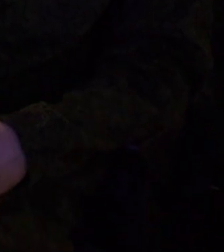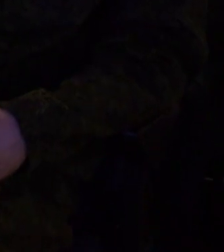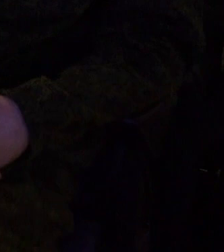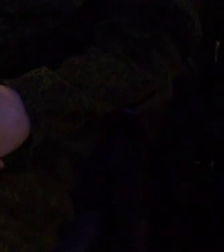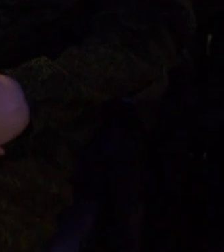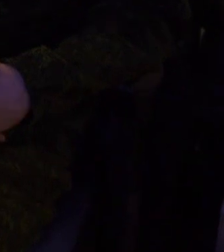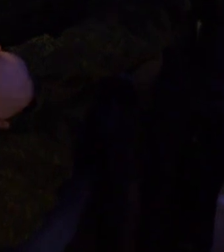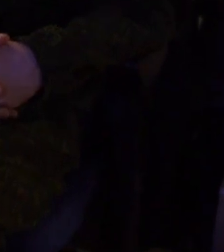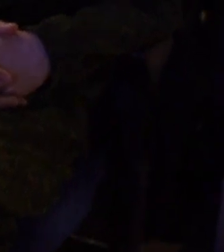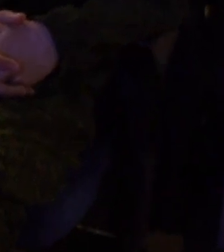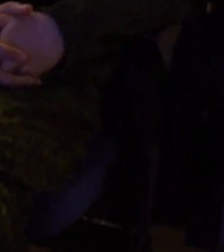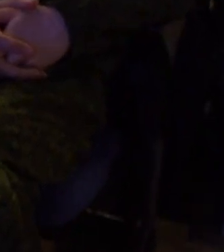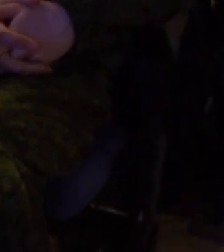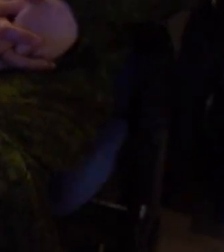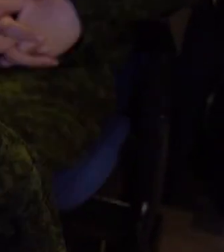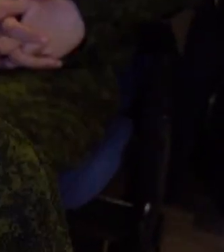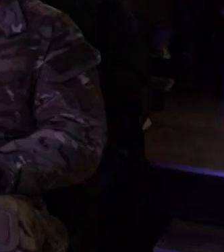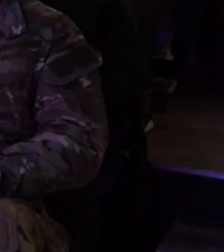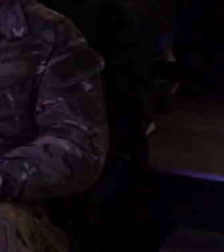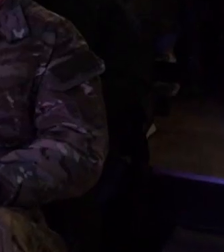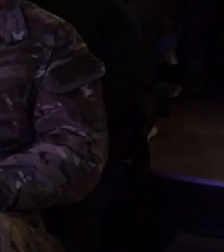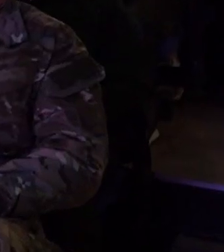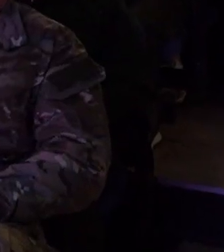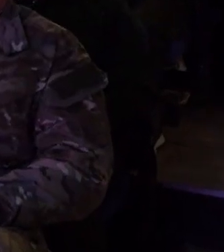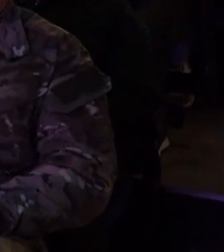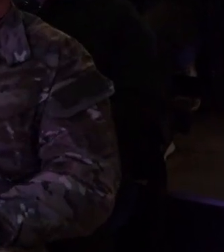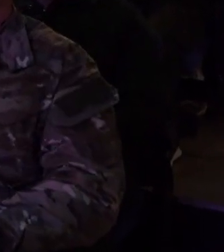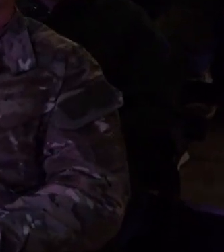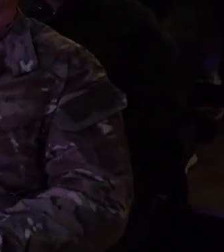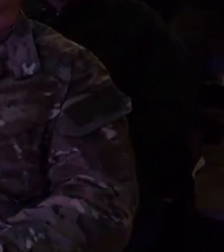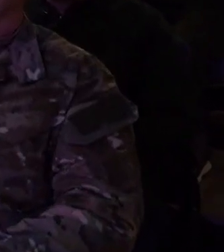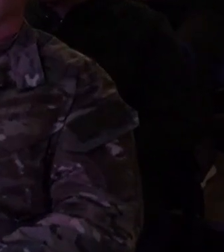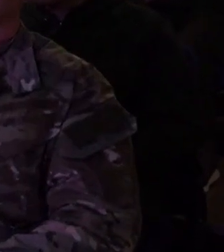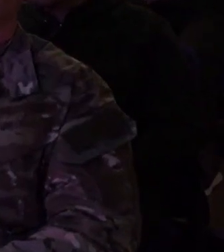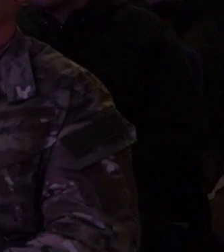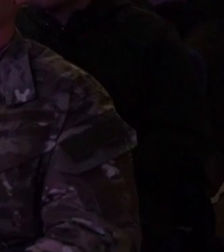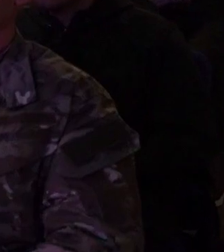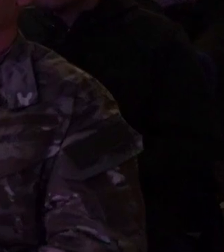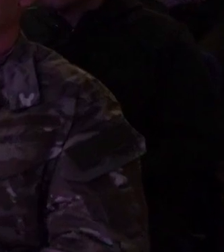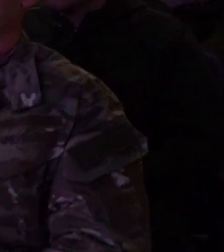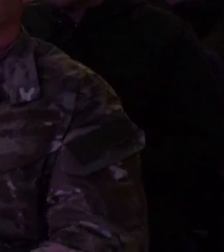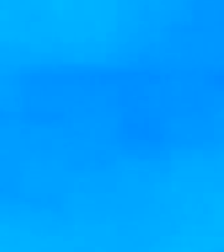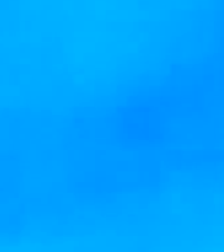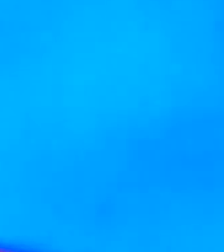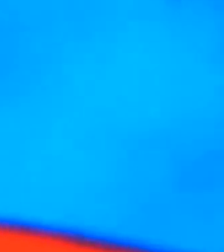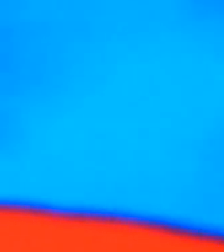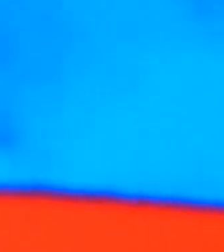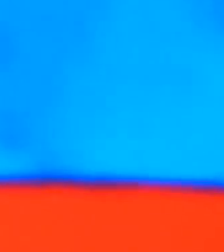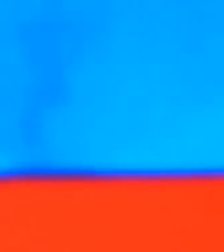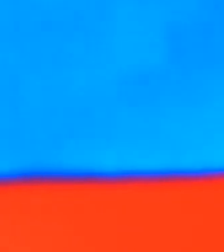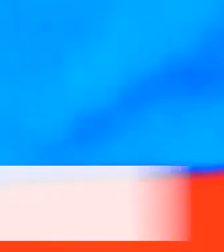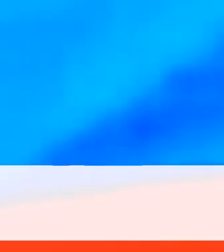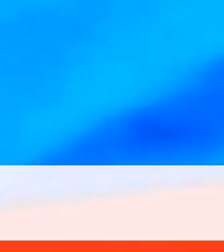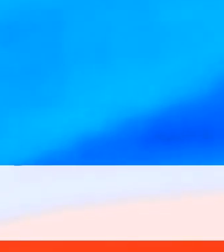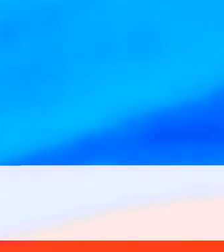и ближайших муниципалитетов. В торжественной церемонии принял участие и губернатор Вячеслав Гладков. Все по-настоящему. Здесь